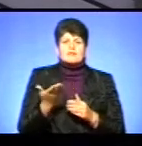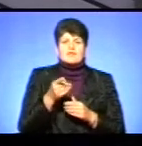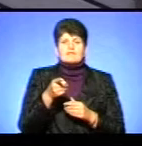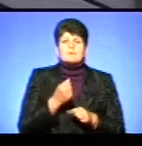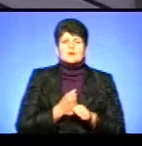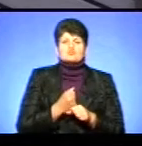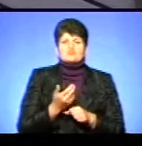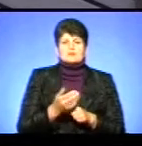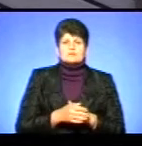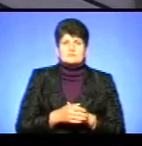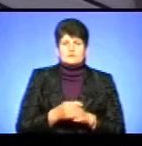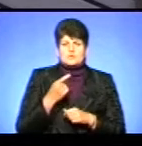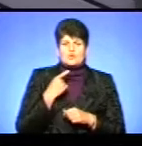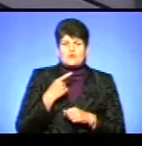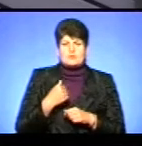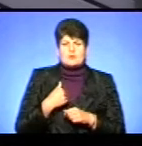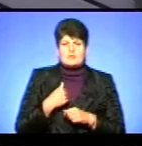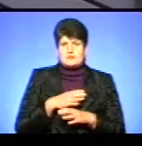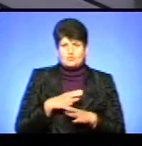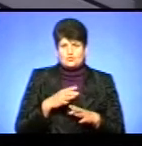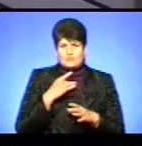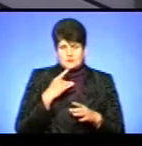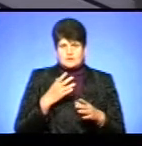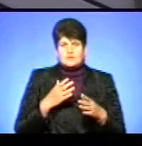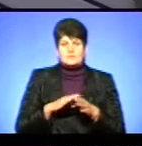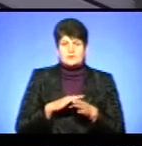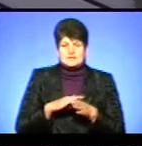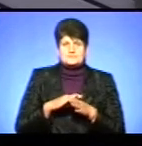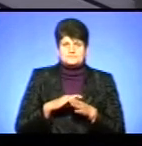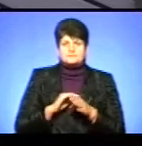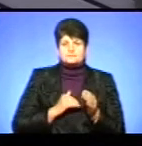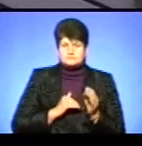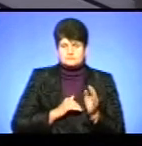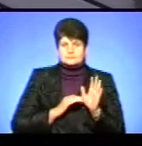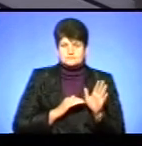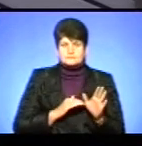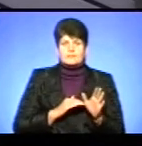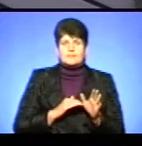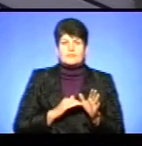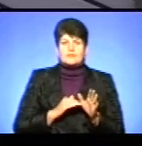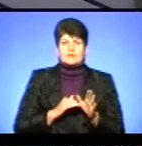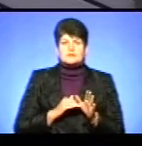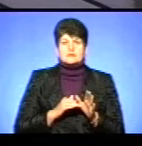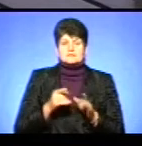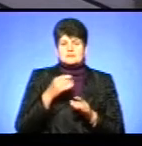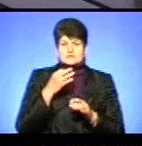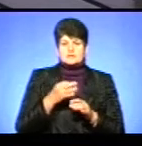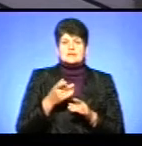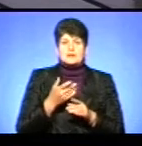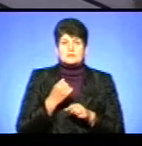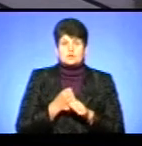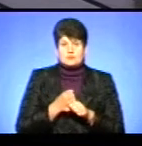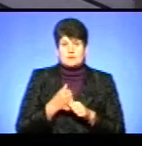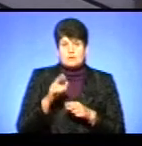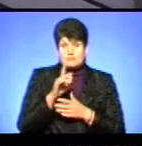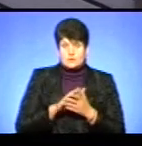працюєте? Він мені сказав, ну, я не буду вже називати по прізвищах і проффірмах, де працює. Де він сказав, де працює? Я